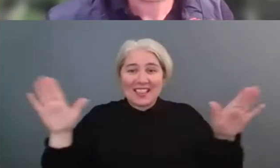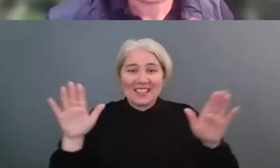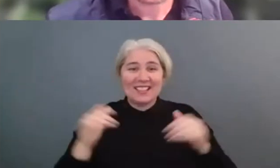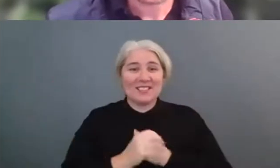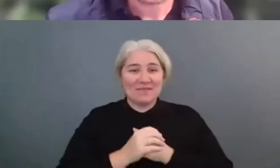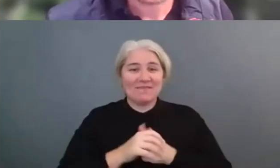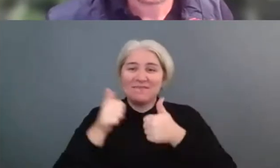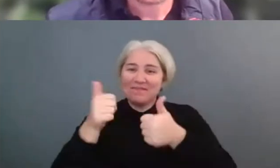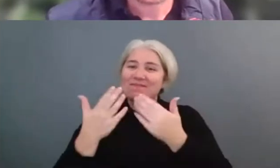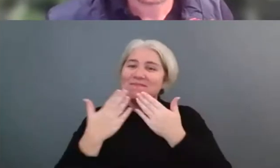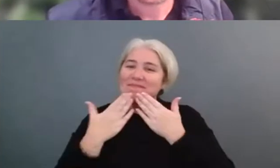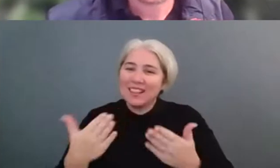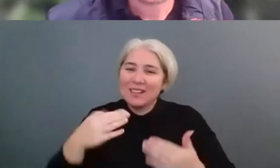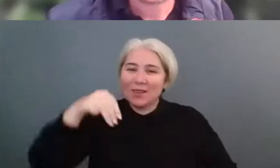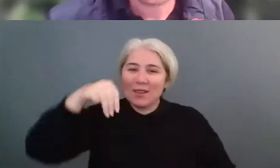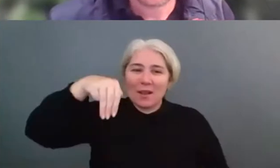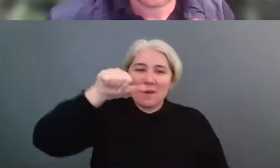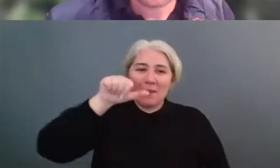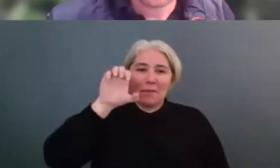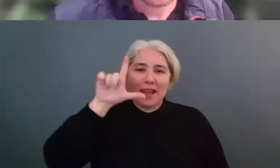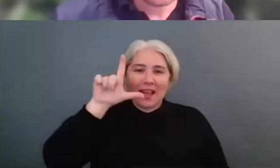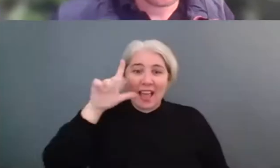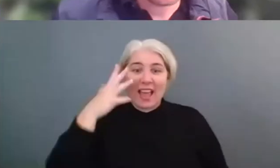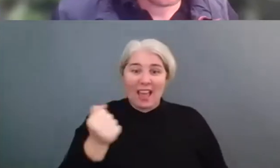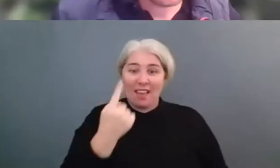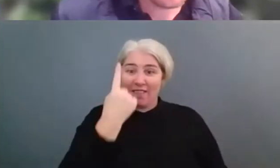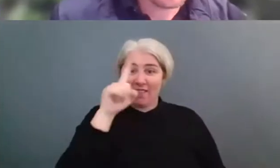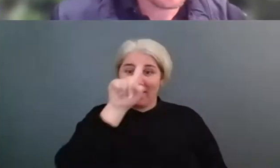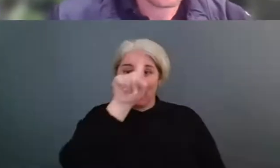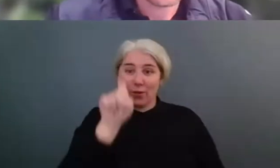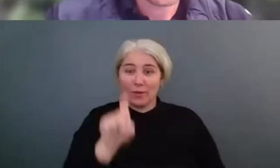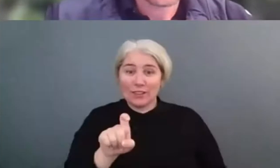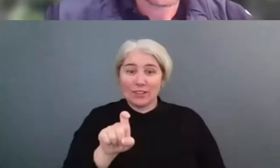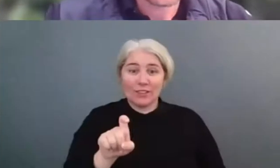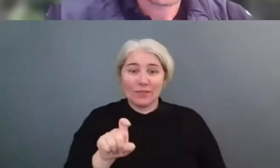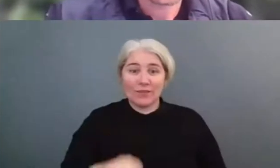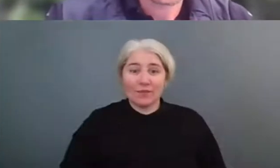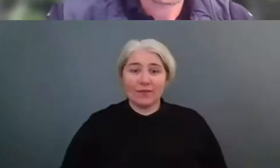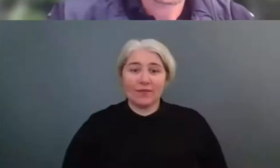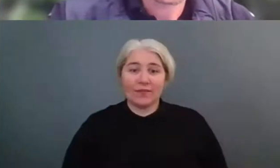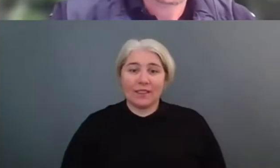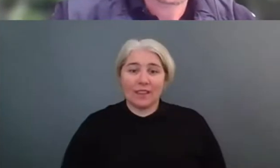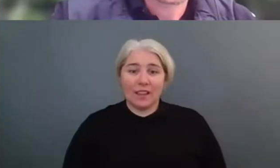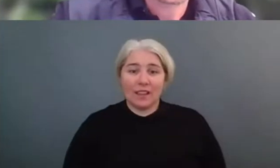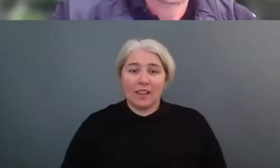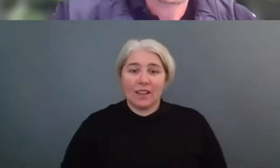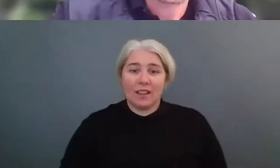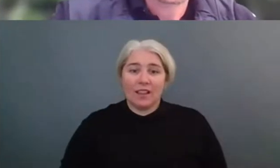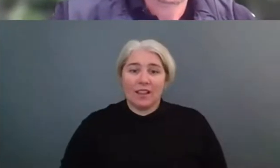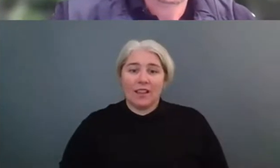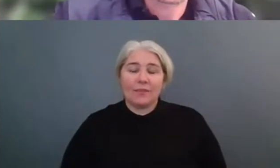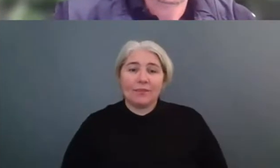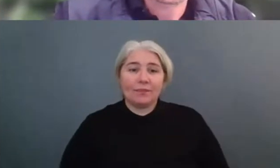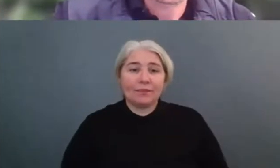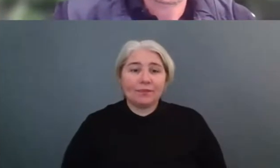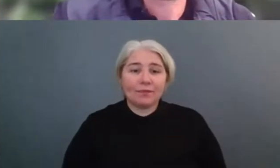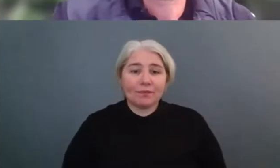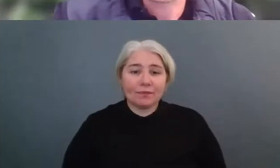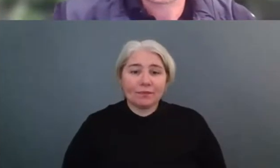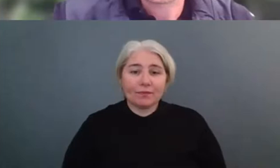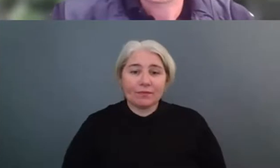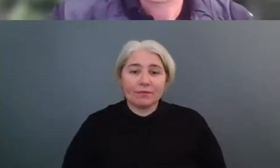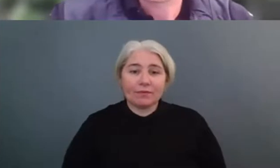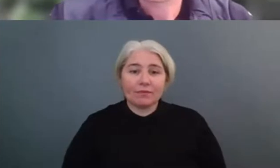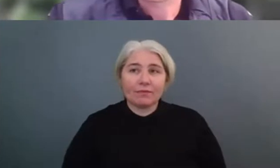yann peut peut nous la poser il y a une question qui a été qui nous a été adressée par philippe du perex